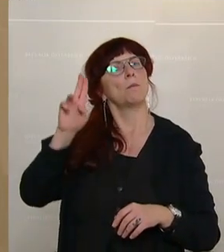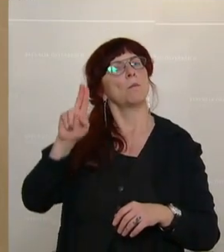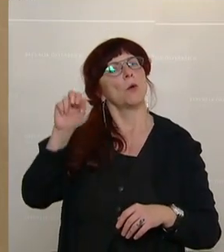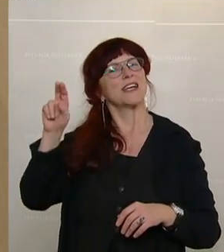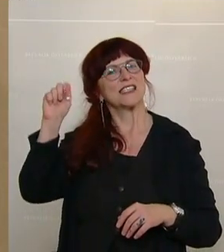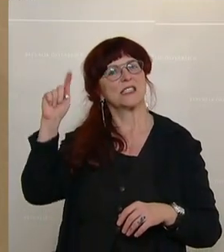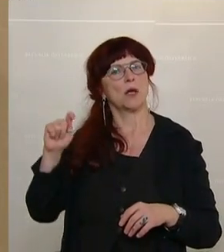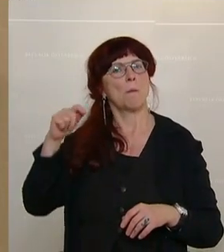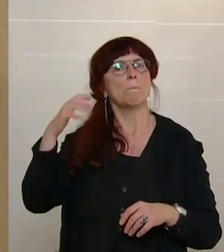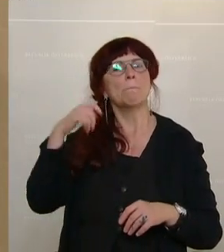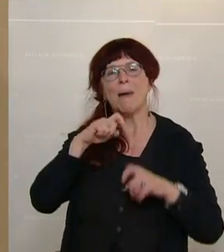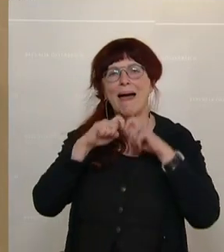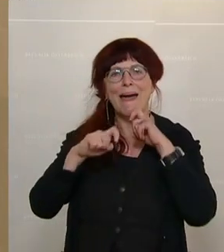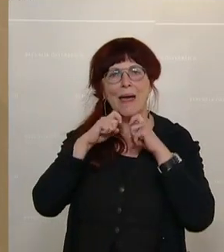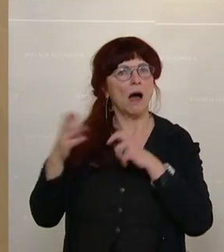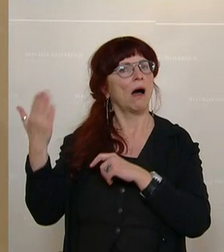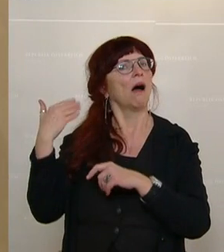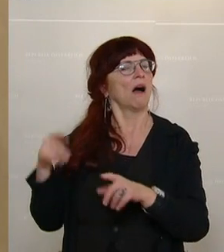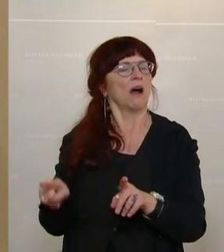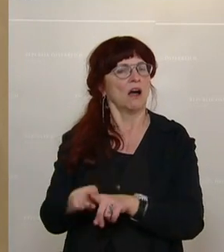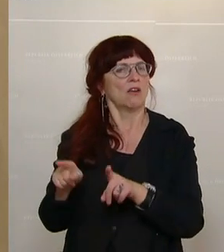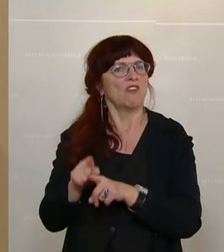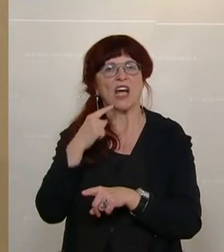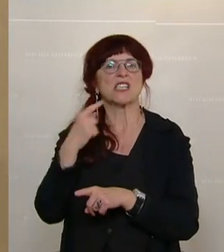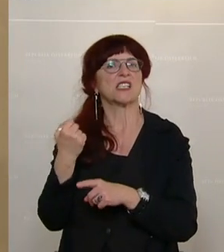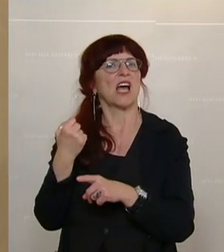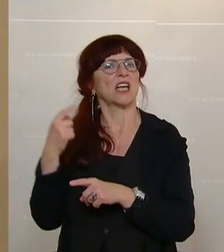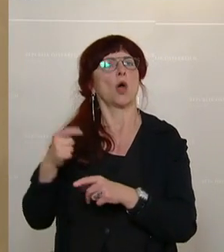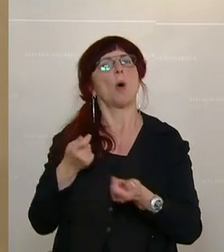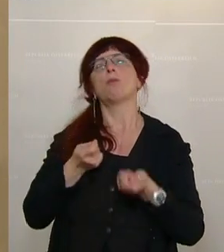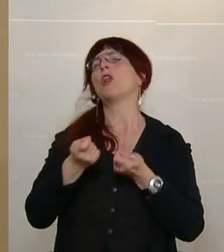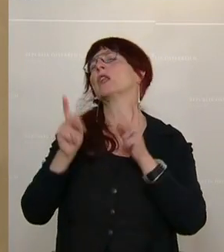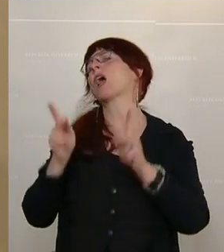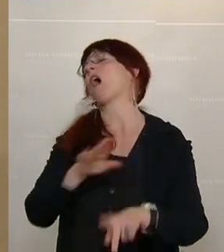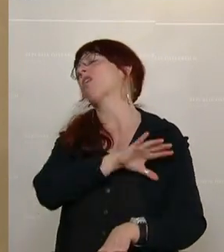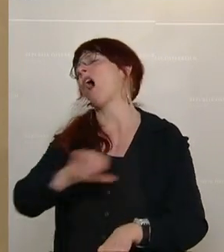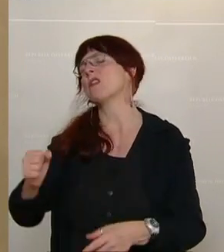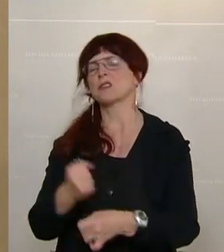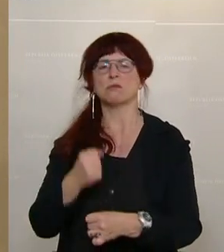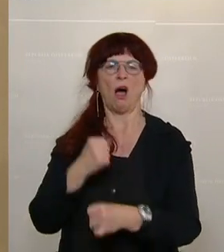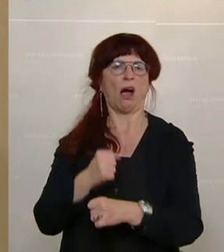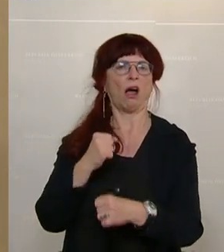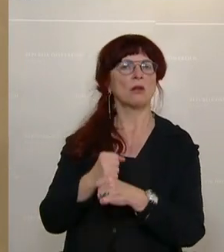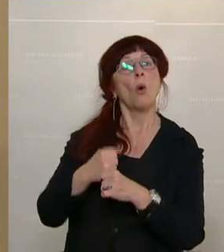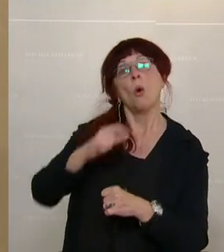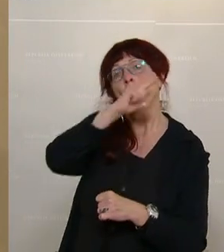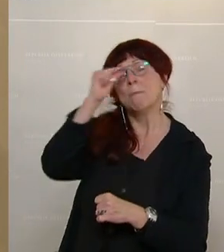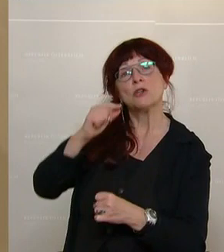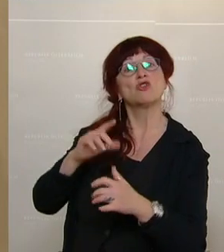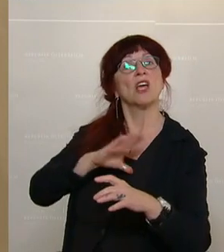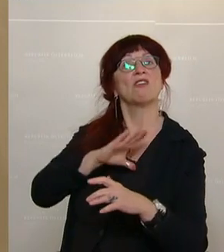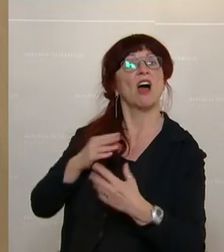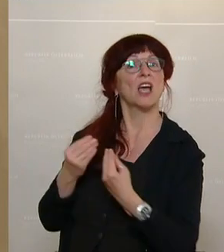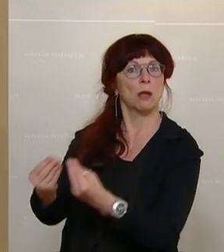Freibrief hat und man kann als Politiker auf einer Demo oder einer Wahlkampfveranstaltung machen, was man will und willkürlich Menschen gefährden.